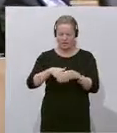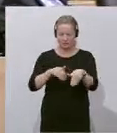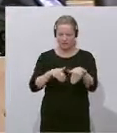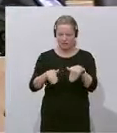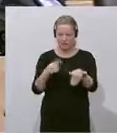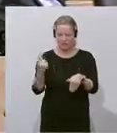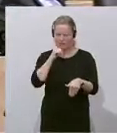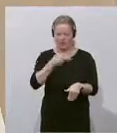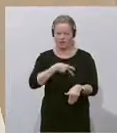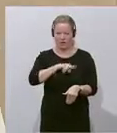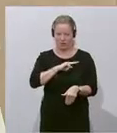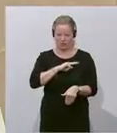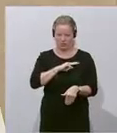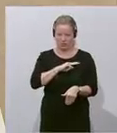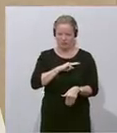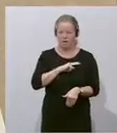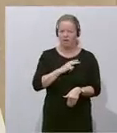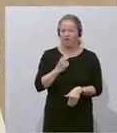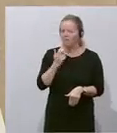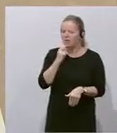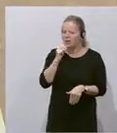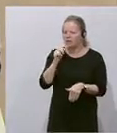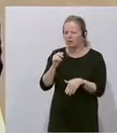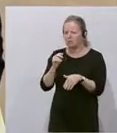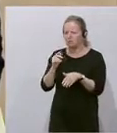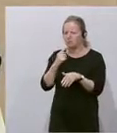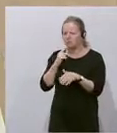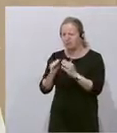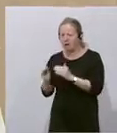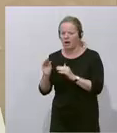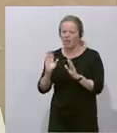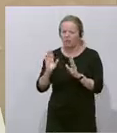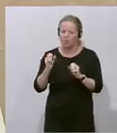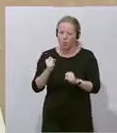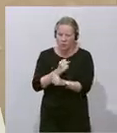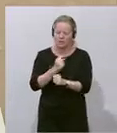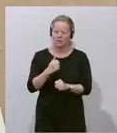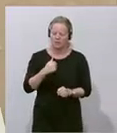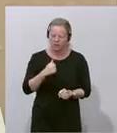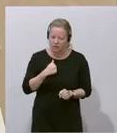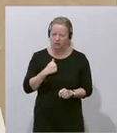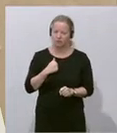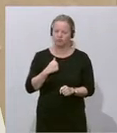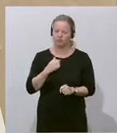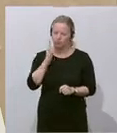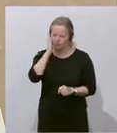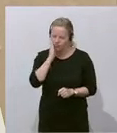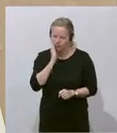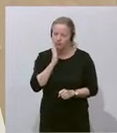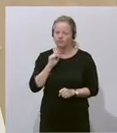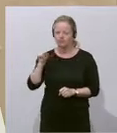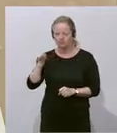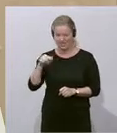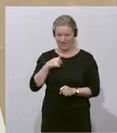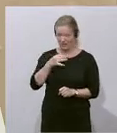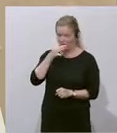zuständig sind. Ich möchte Ihnen das auch gar nicht unterstellen, aber ich ersuche Sie, diese Frage an den zuständigen